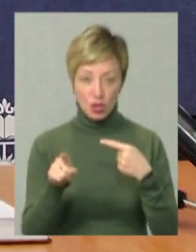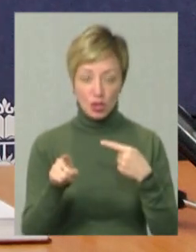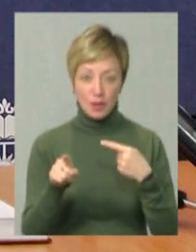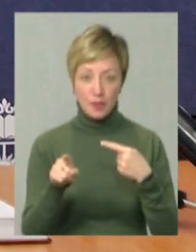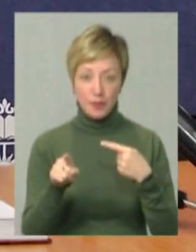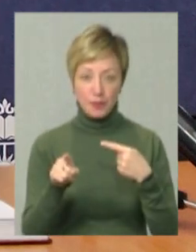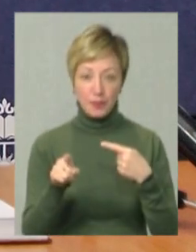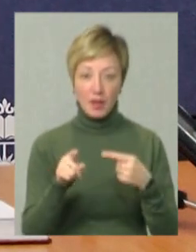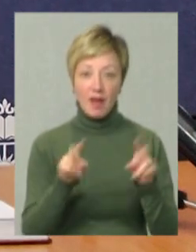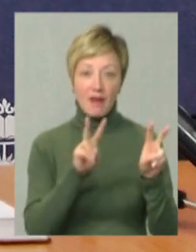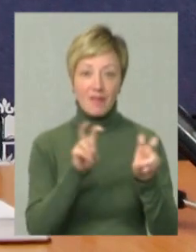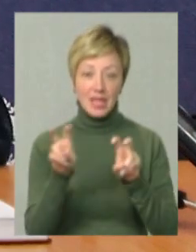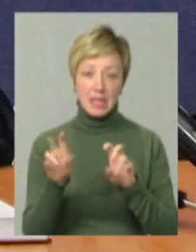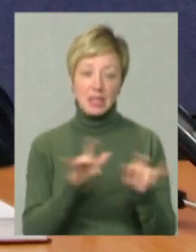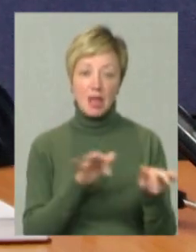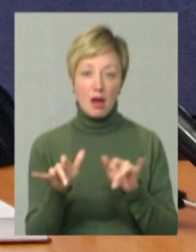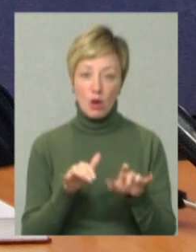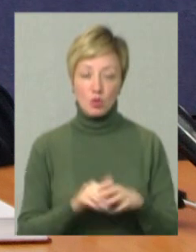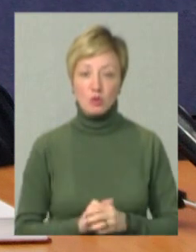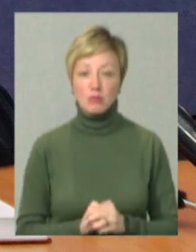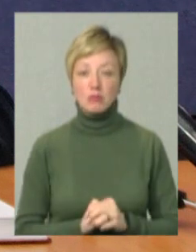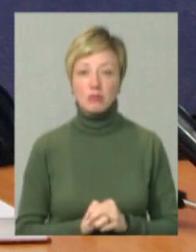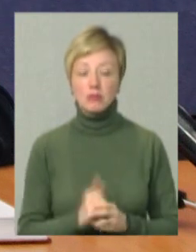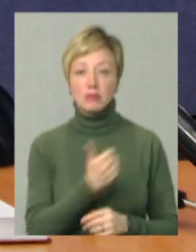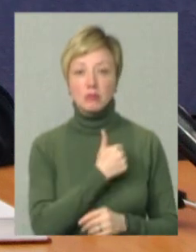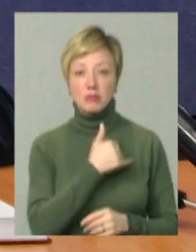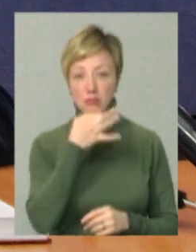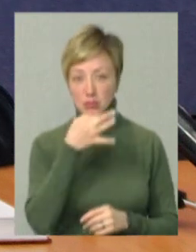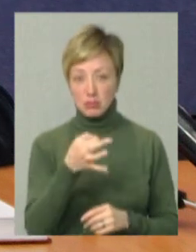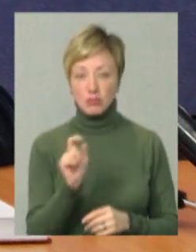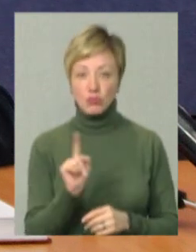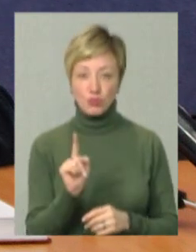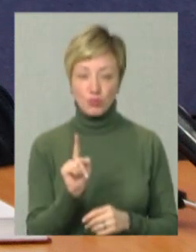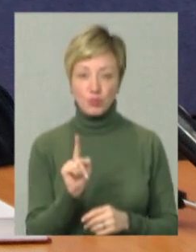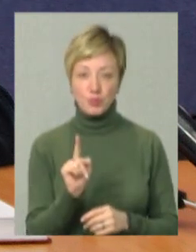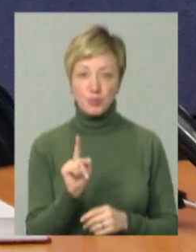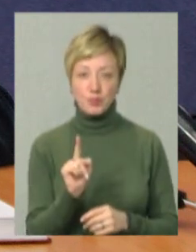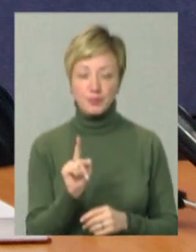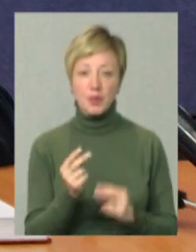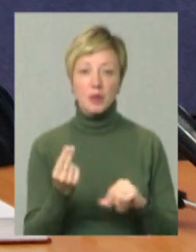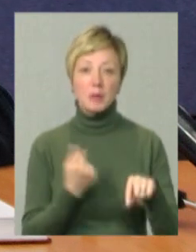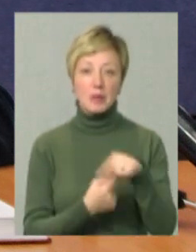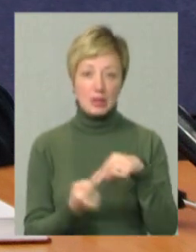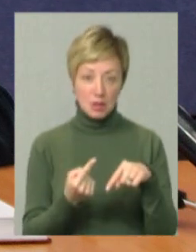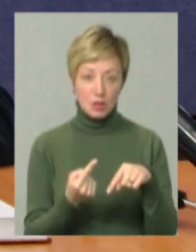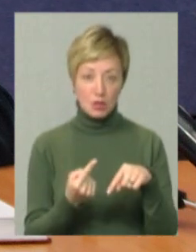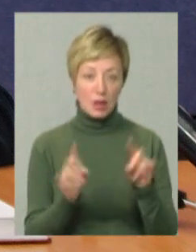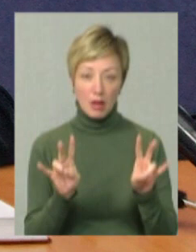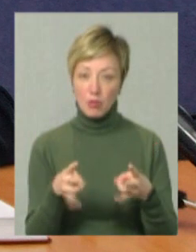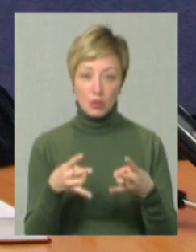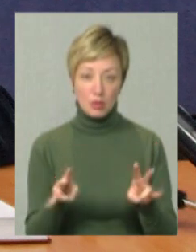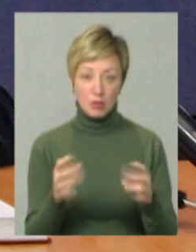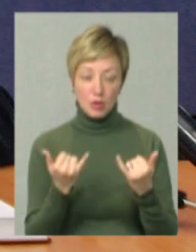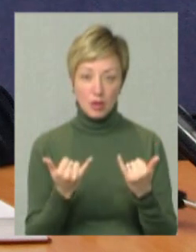види діяльності підприємств. Хотів би зазначити, що бізнесу не